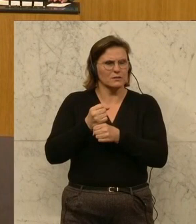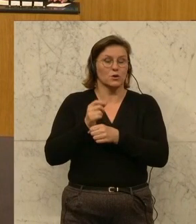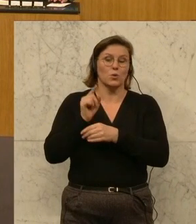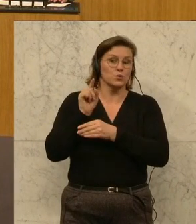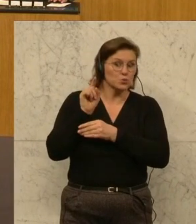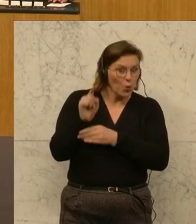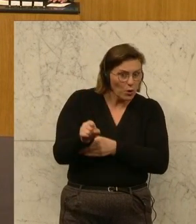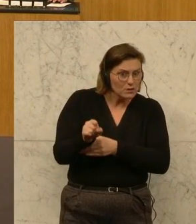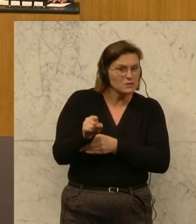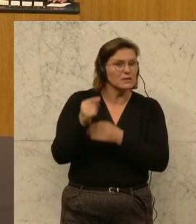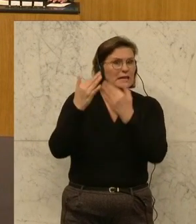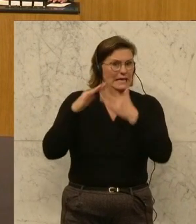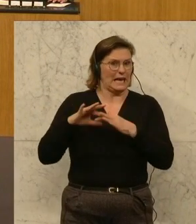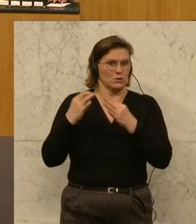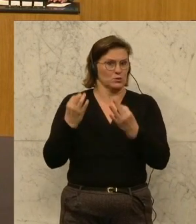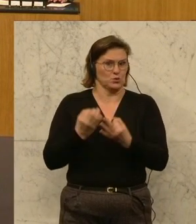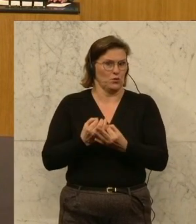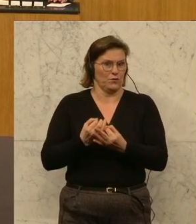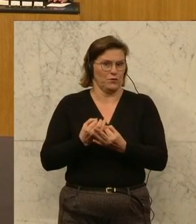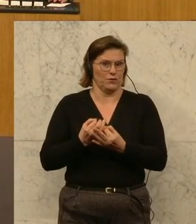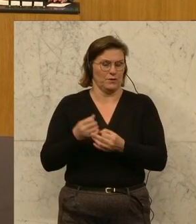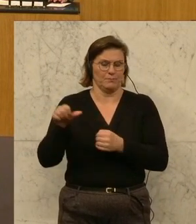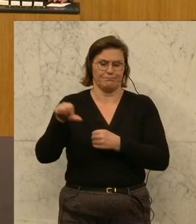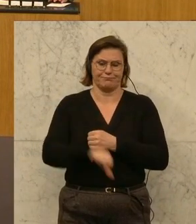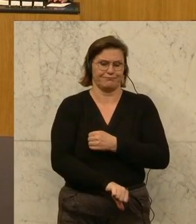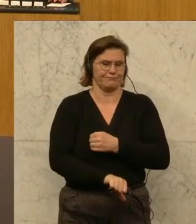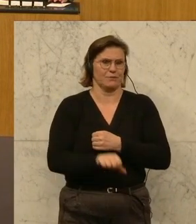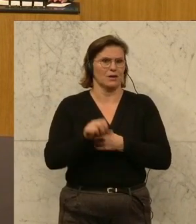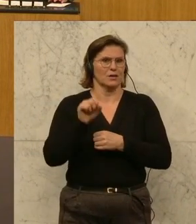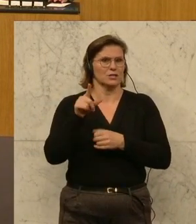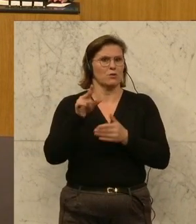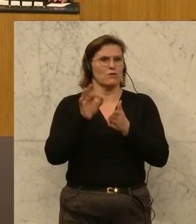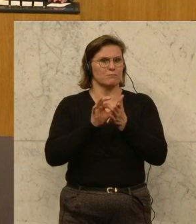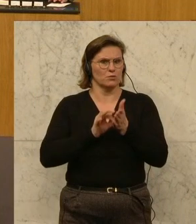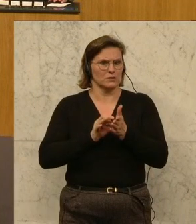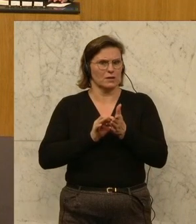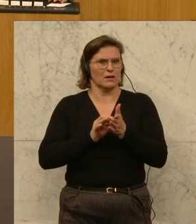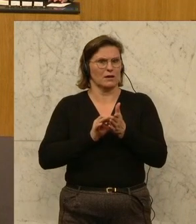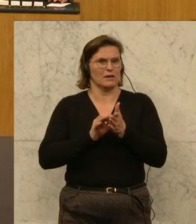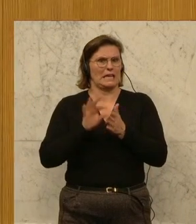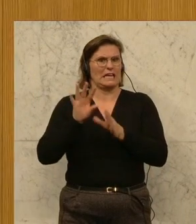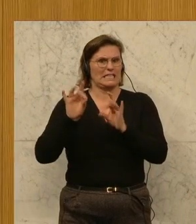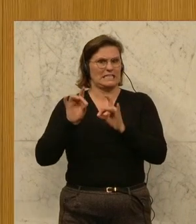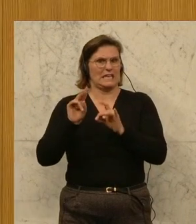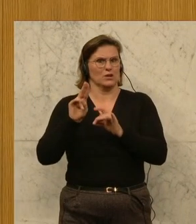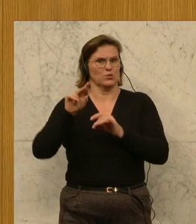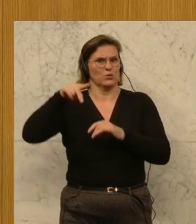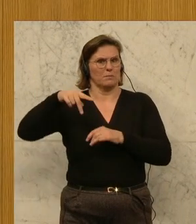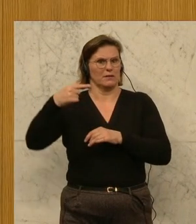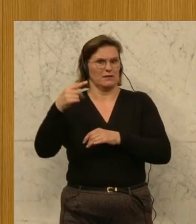ist der Rechnungshofbericht vernichtend. Von zwölf Punkten wurden zehn Punkte vom UBTS eingestellt. Ein Punkt